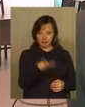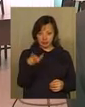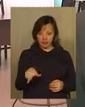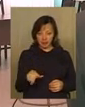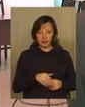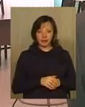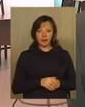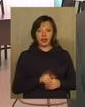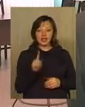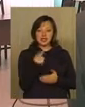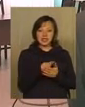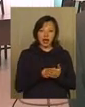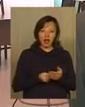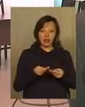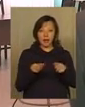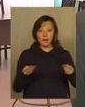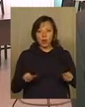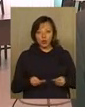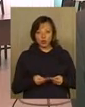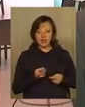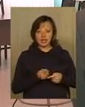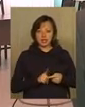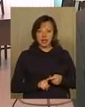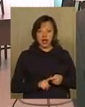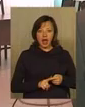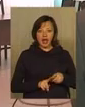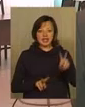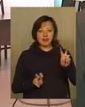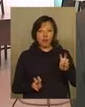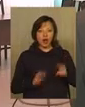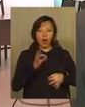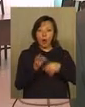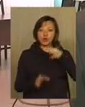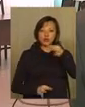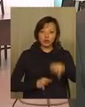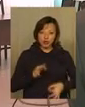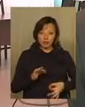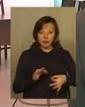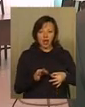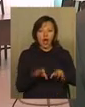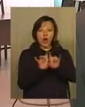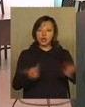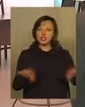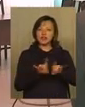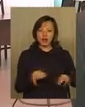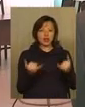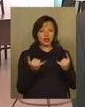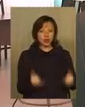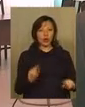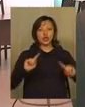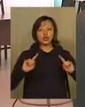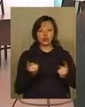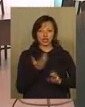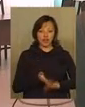вони позначали на посуди, це символіка, космічна символіка. І її розшифрувати, зрозуміло, сьогодні дуже